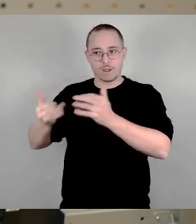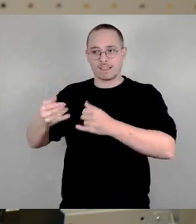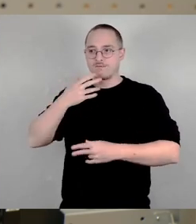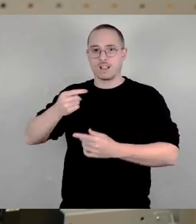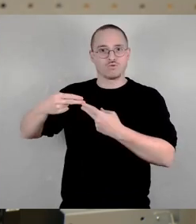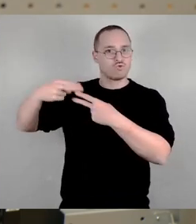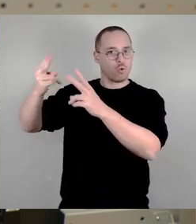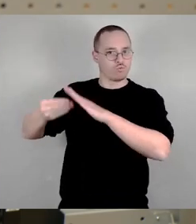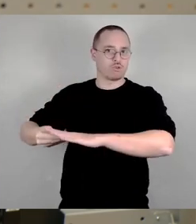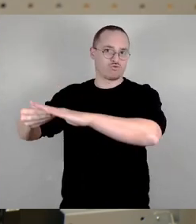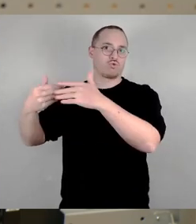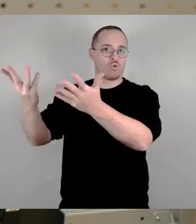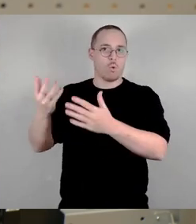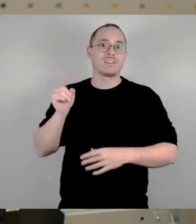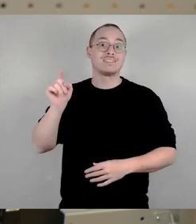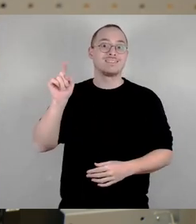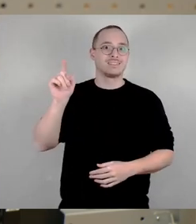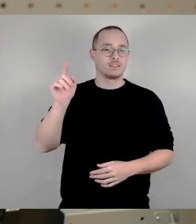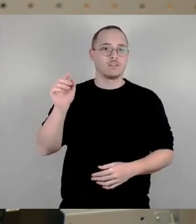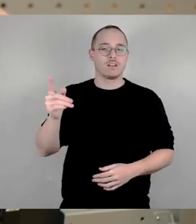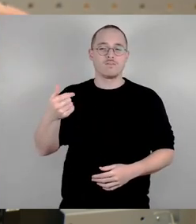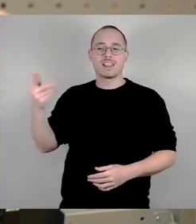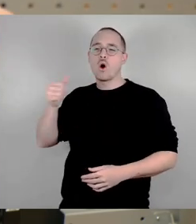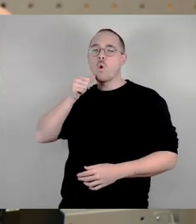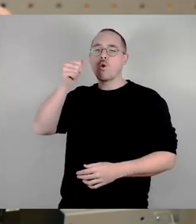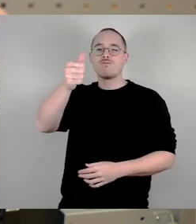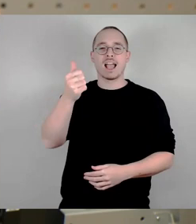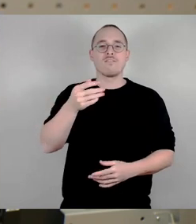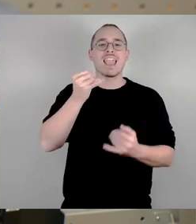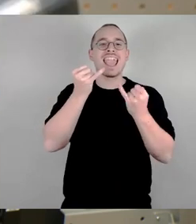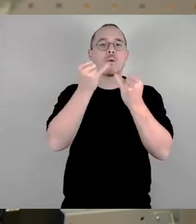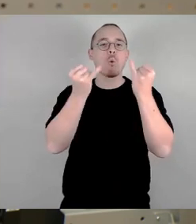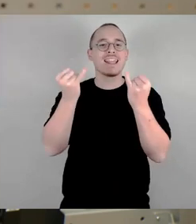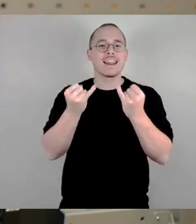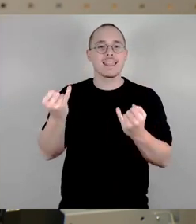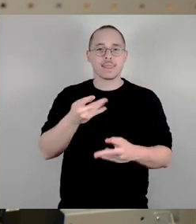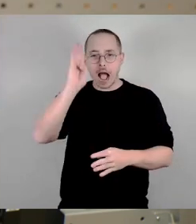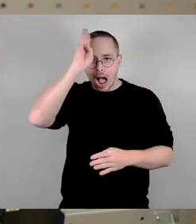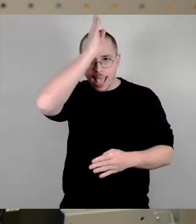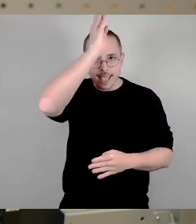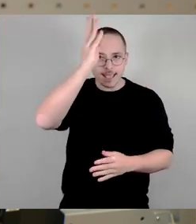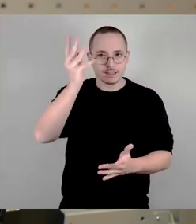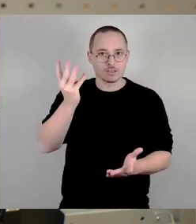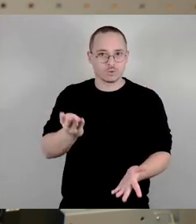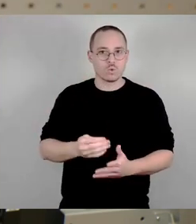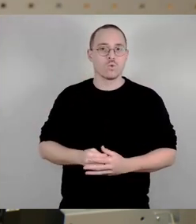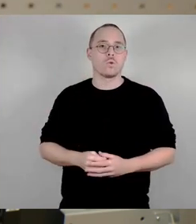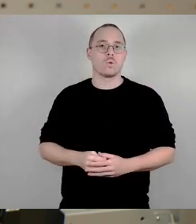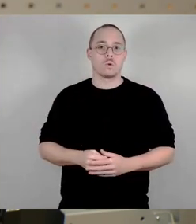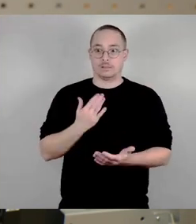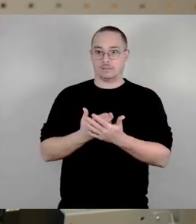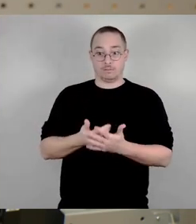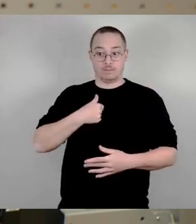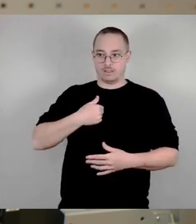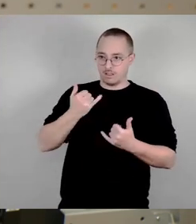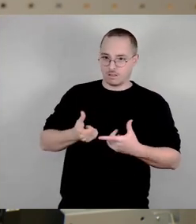deren Ideologie und dagegen wehre ich mich und zwar massiv. Ich wehre mich auch